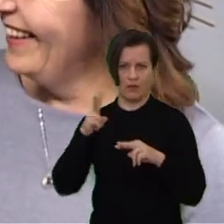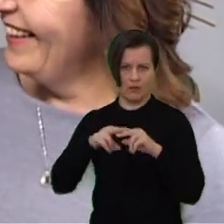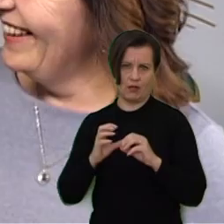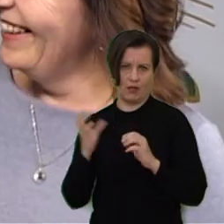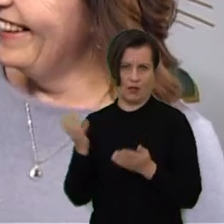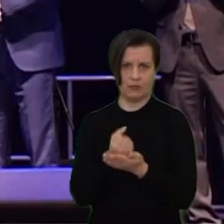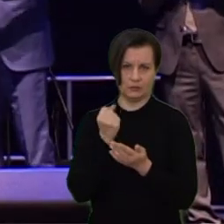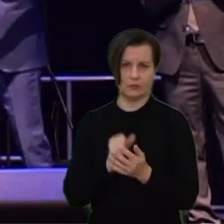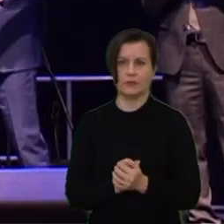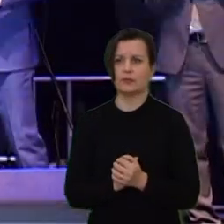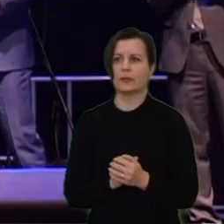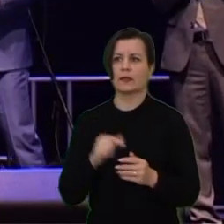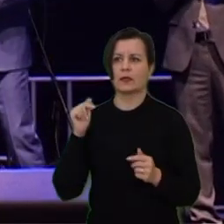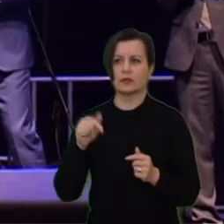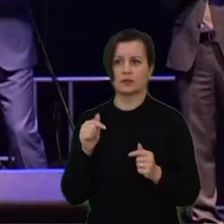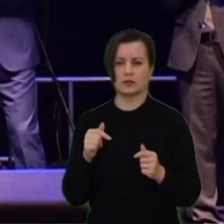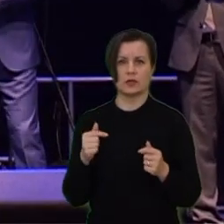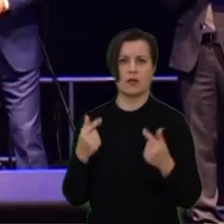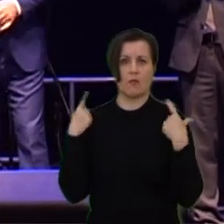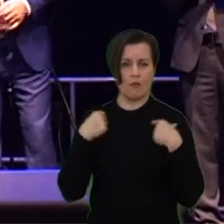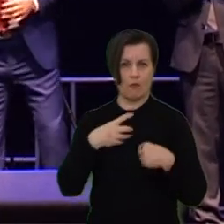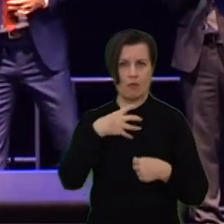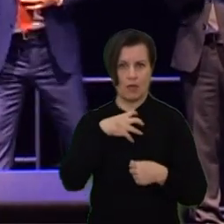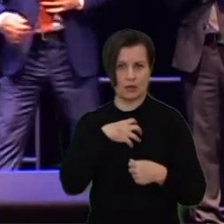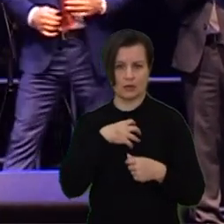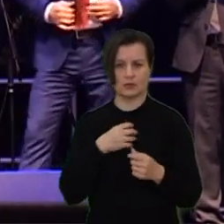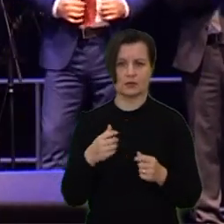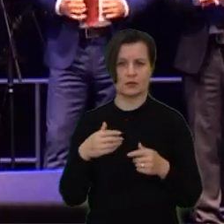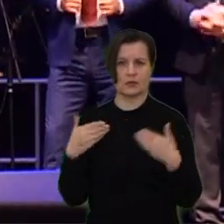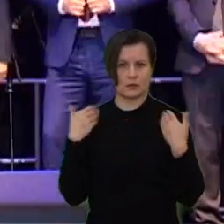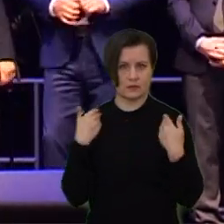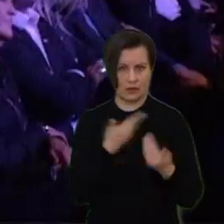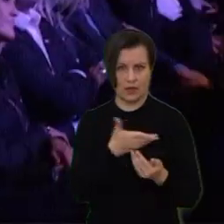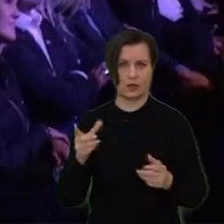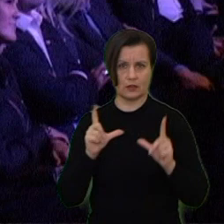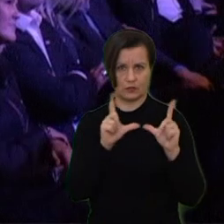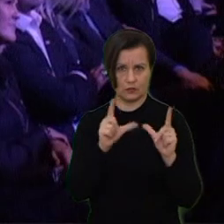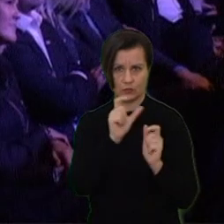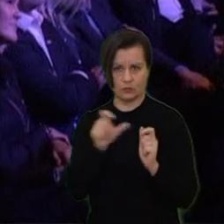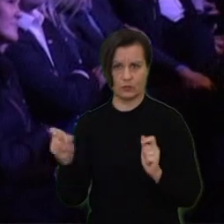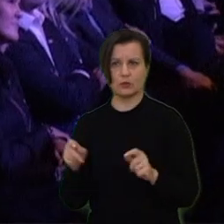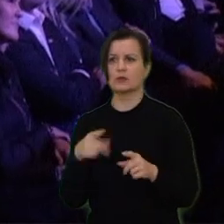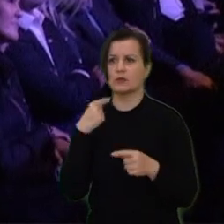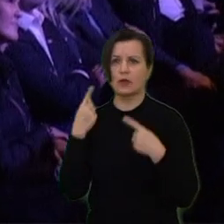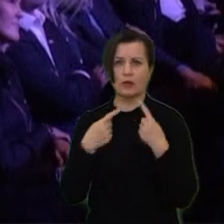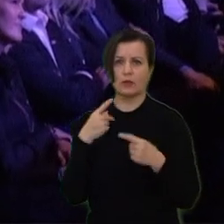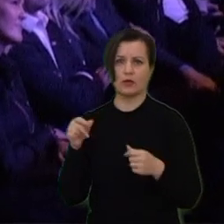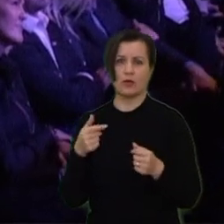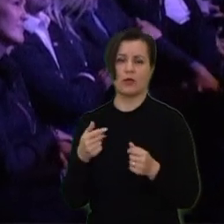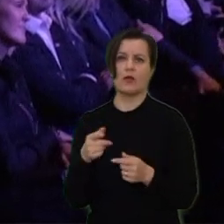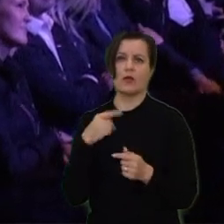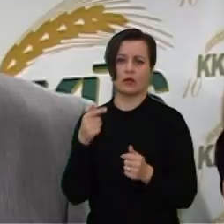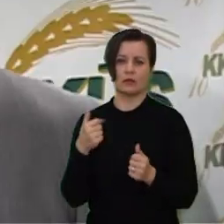iki pirmos vietos. Šventėje žemdirbių sveikinės Kedainių rajono meras Saulius Grinkevičius akcentavo mūsų krašto žmonių darbštumą ir